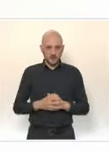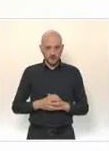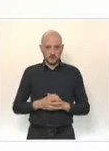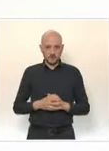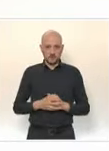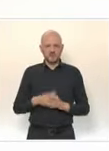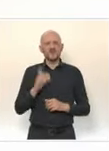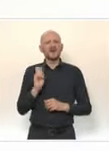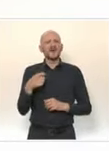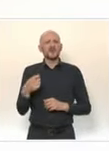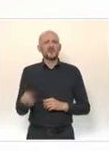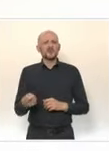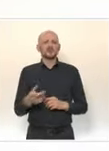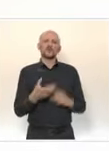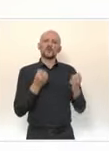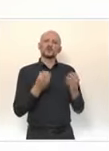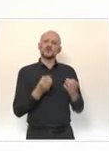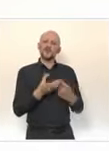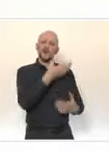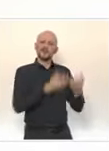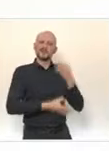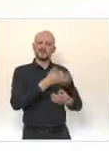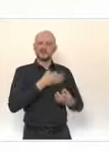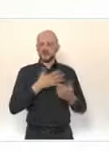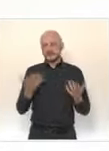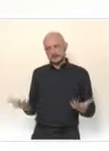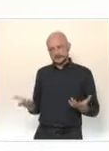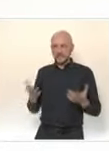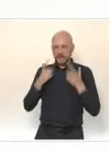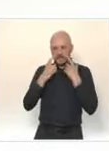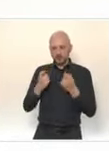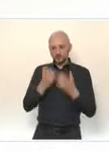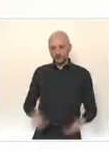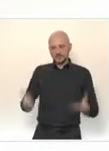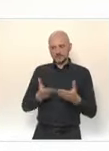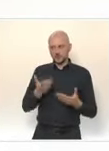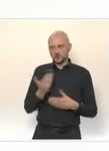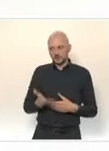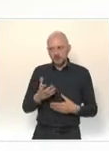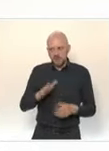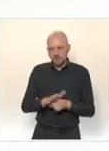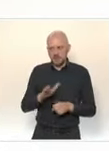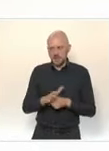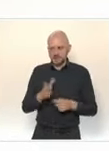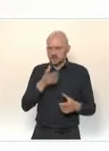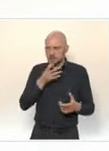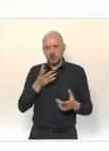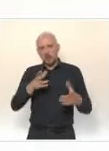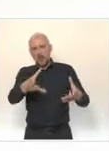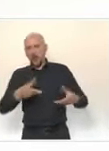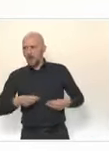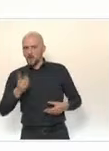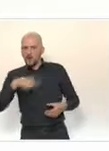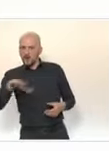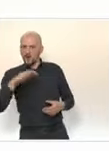lesquels l'amélioration de la situation sanitaire ne seraient pas encore suffisantes pour permettre la réouverture des écoles. Mais nous